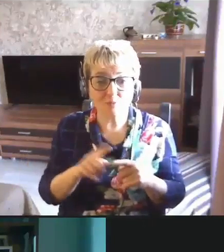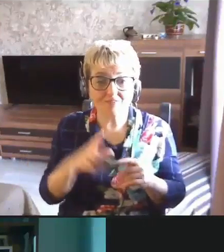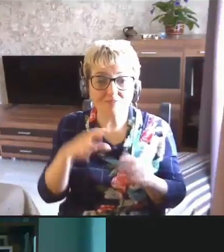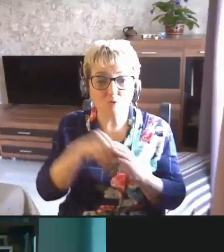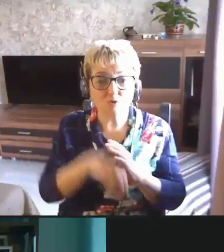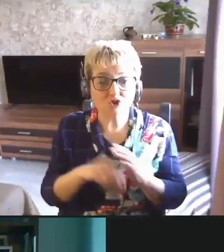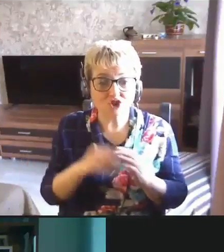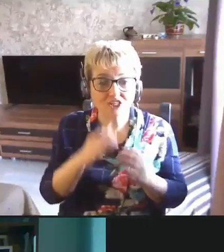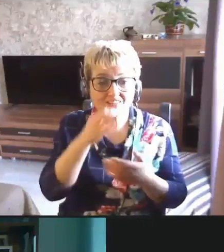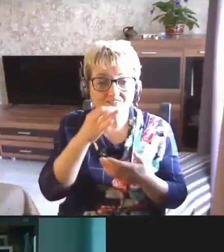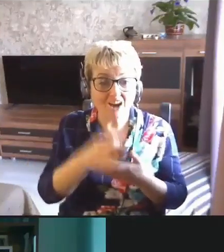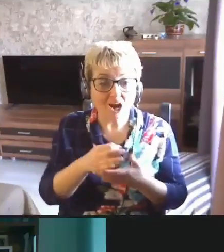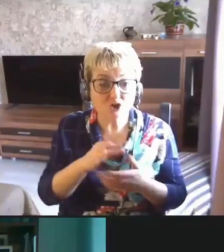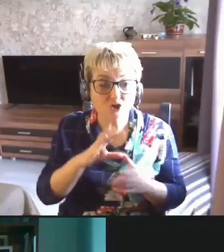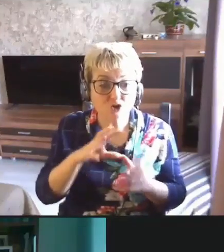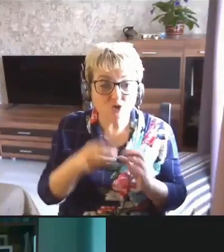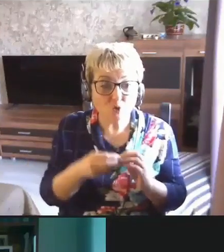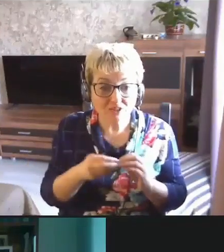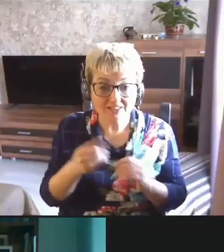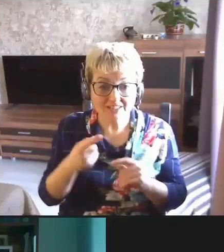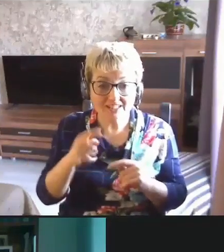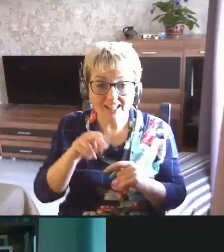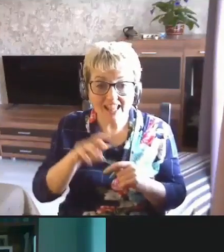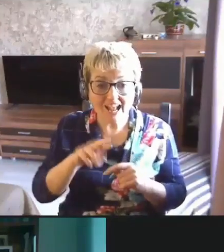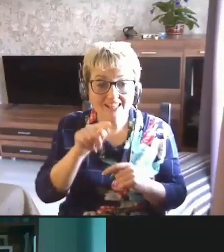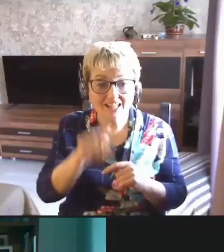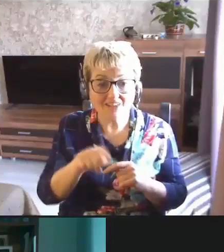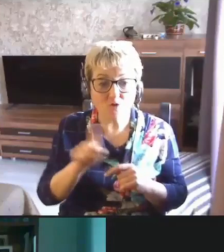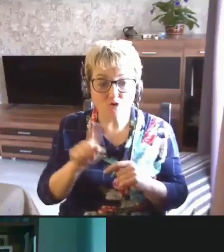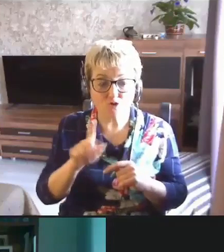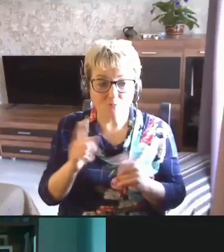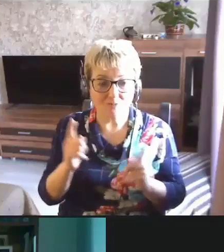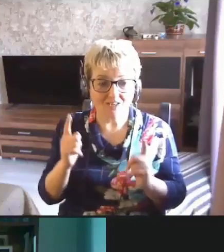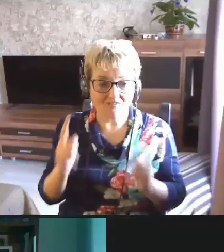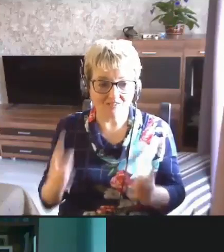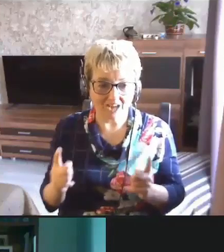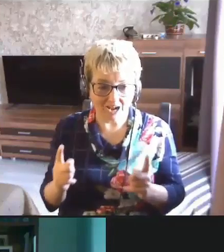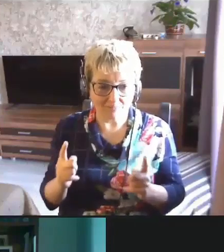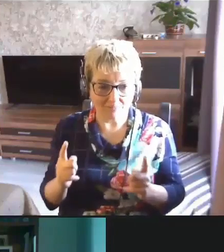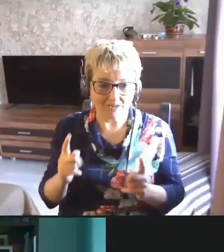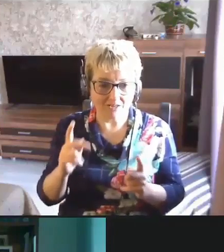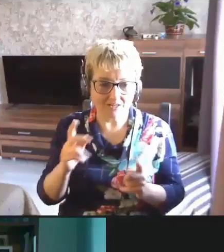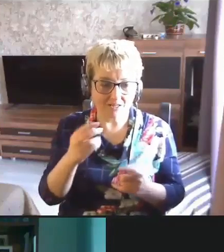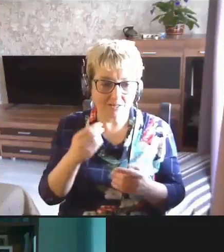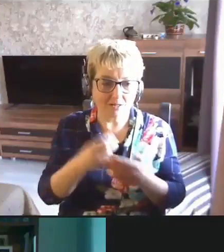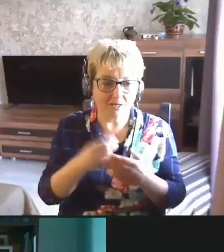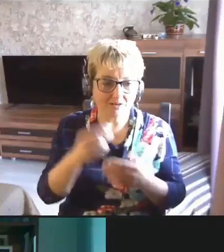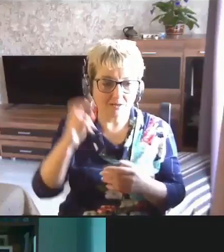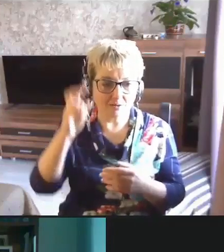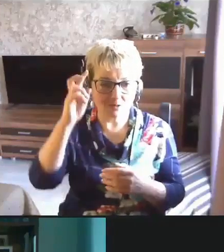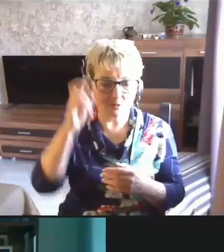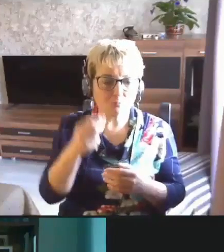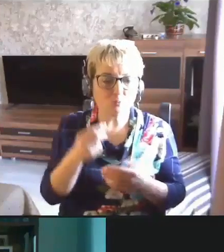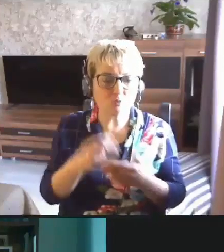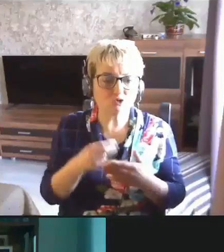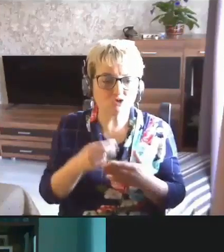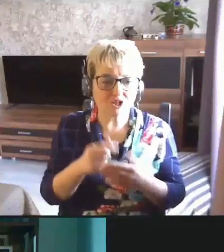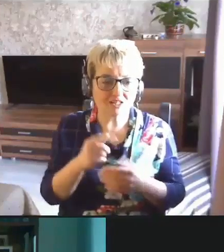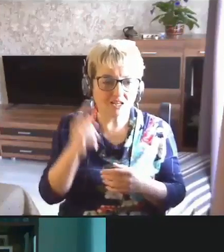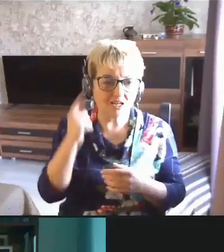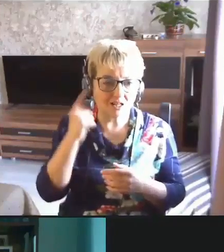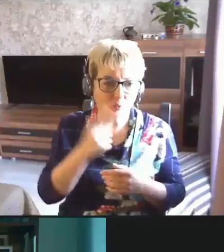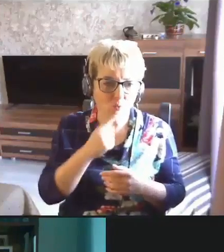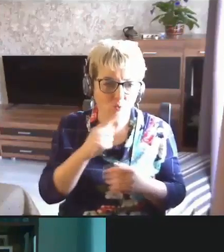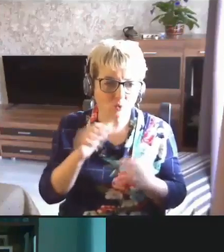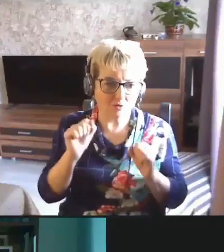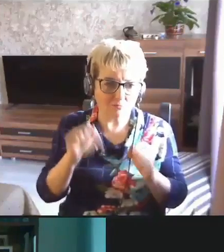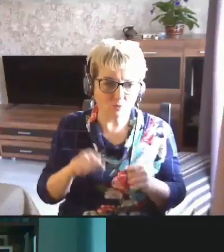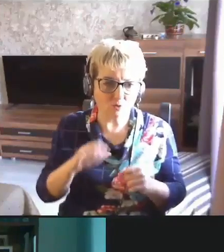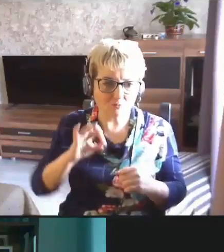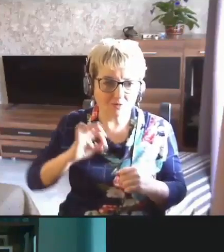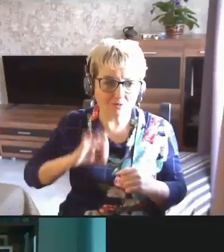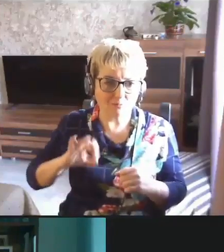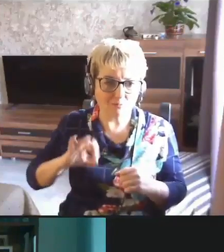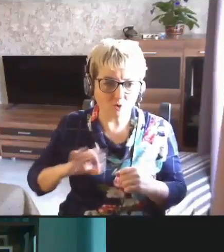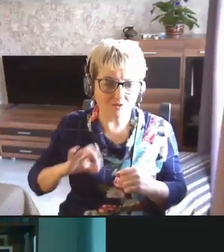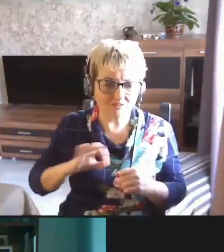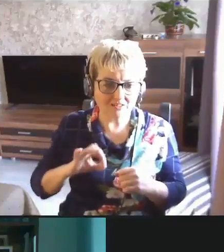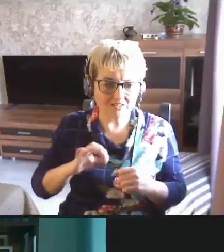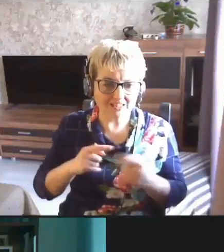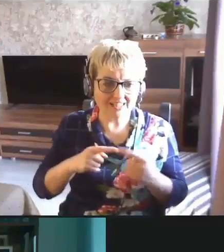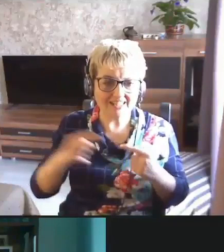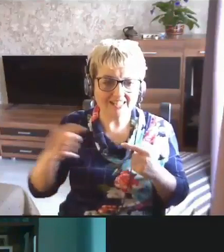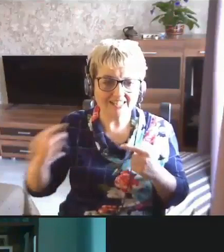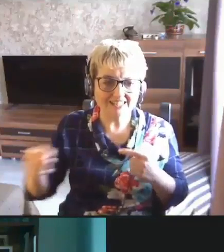в систему отчетности для того, чтобы в рамках бюджета глухой мог пользоваться